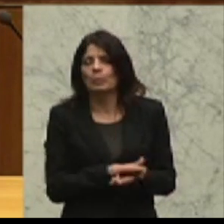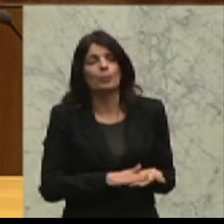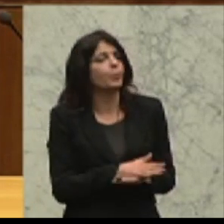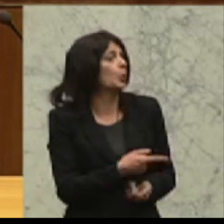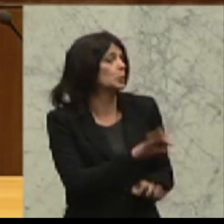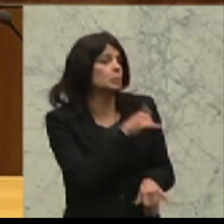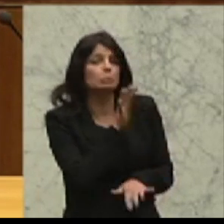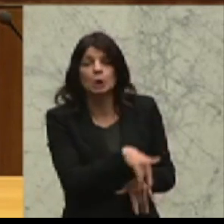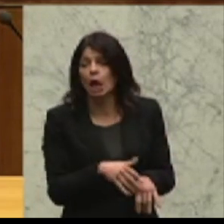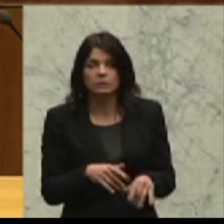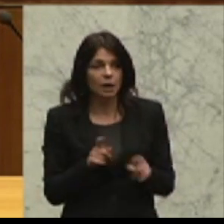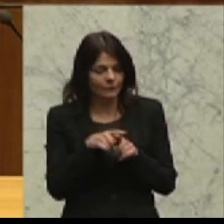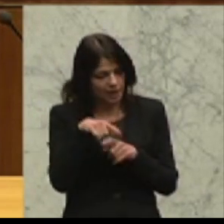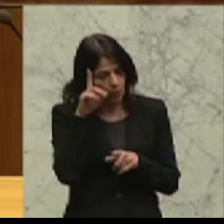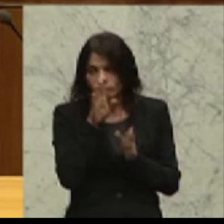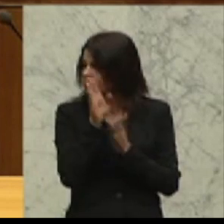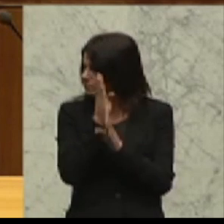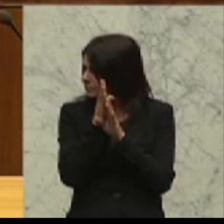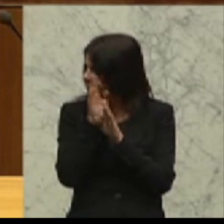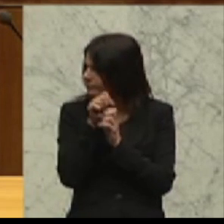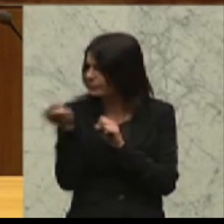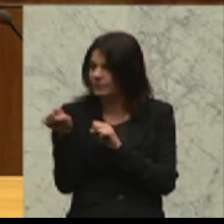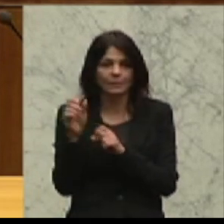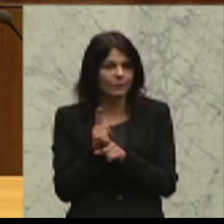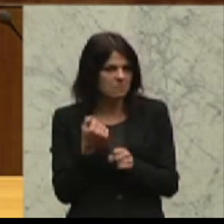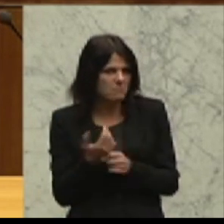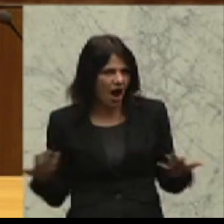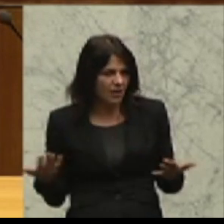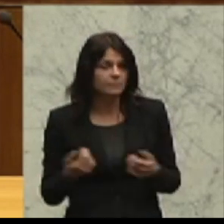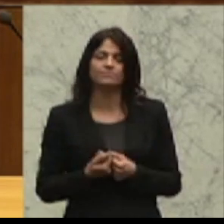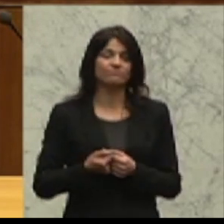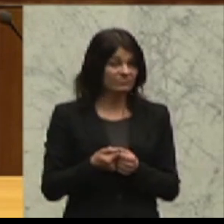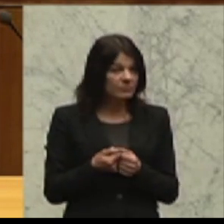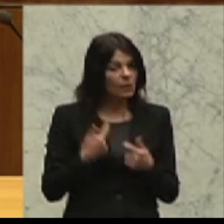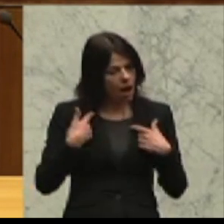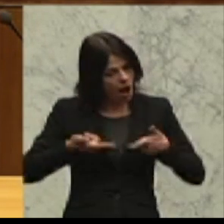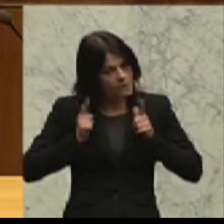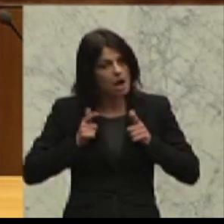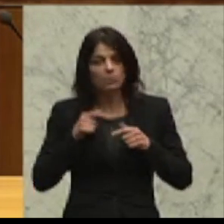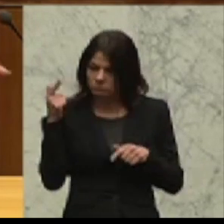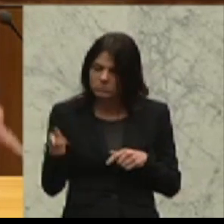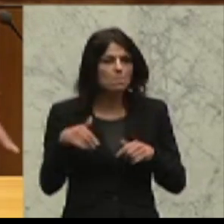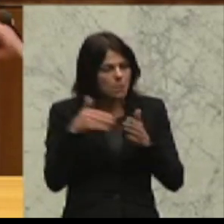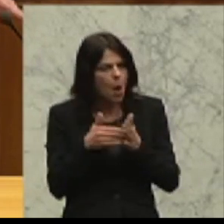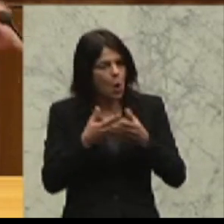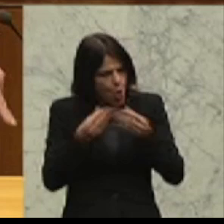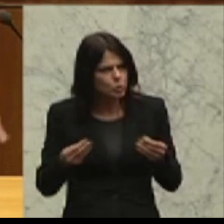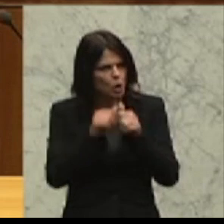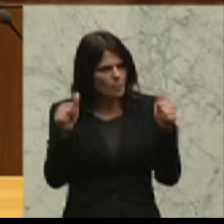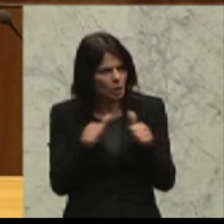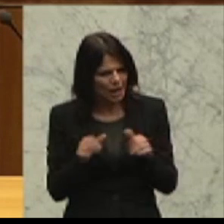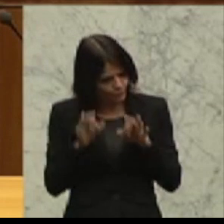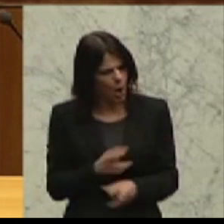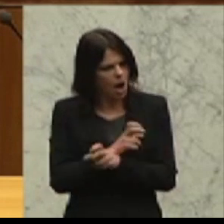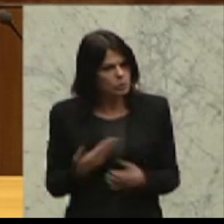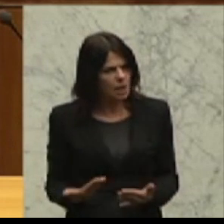länger den Kopf wie in einer Vogelstrauß Art und Weiß in den Sand zu stecken, sondern wirklich mit Lösungsmodellen im österreichischen Sinn agieren,